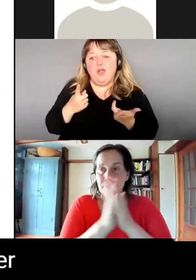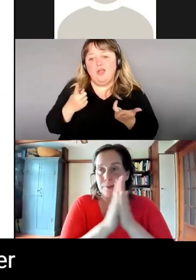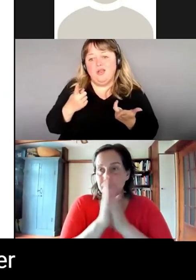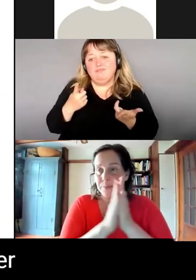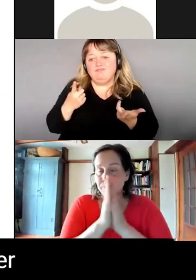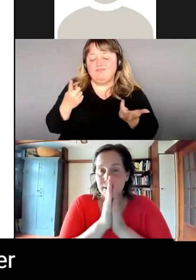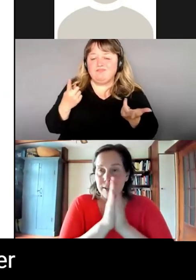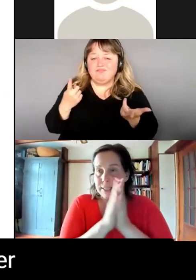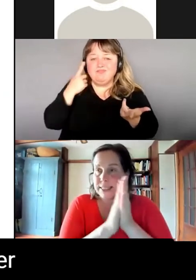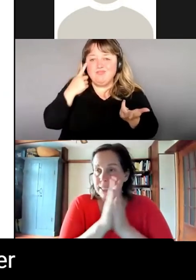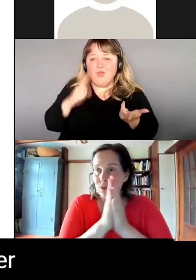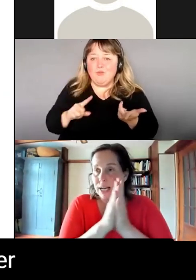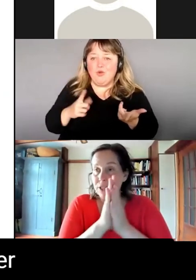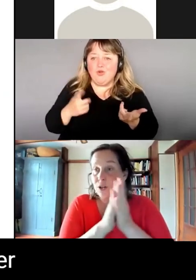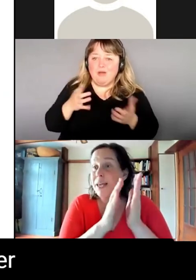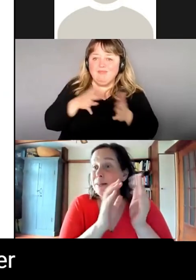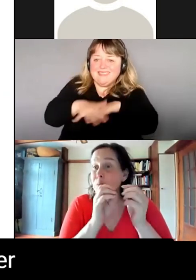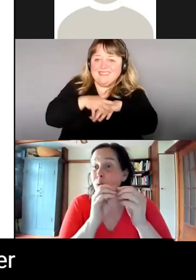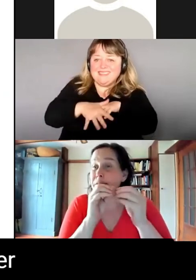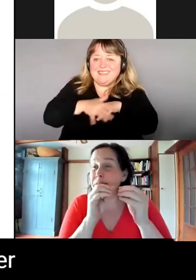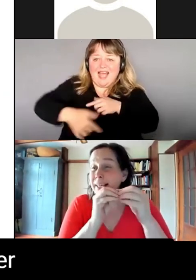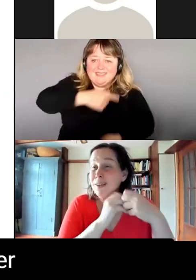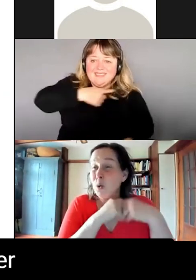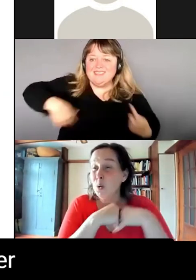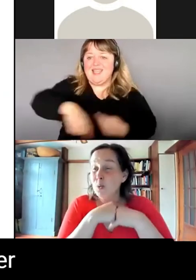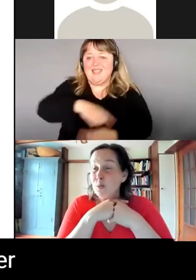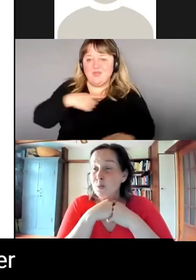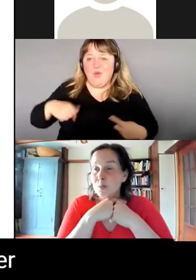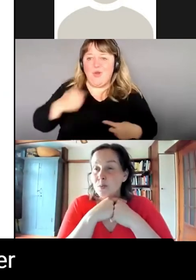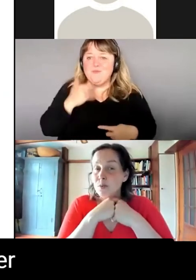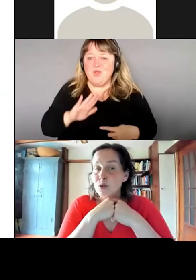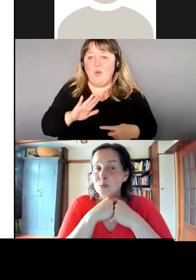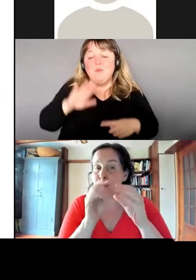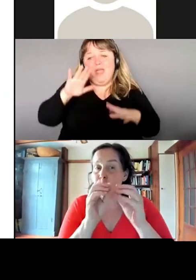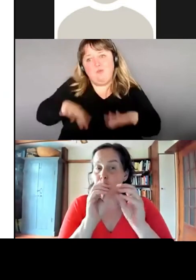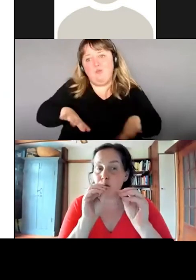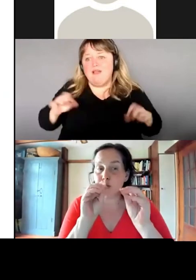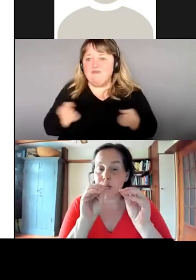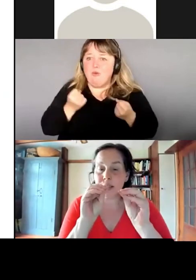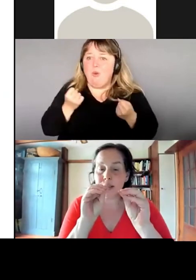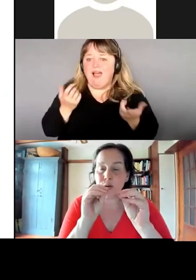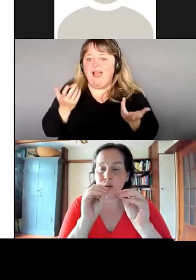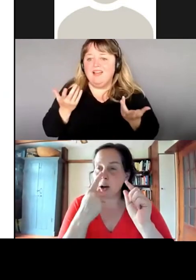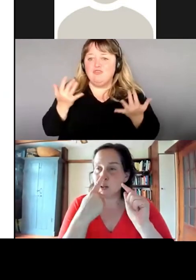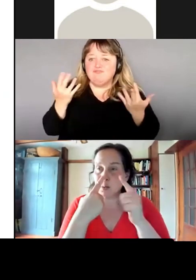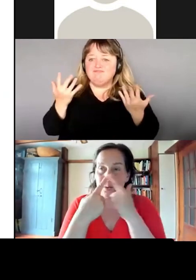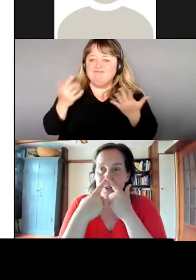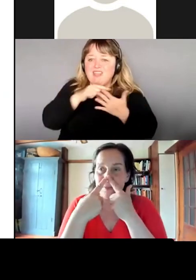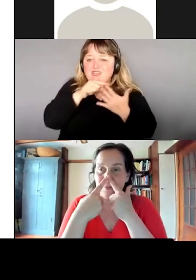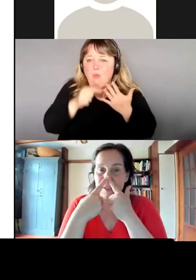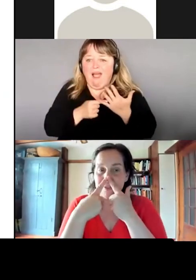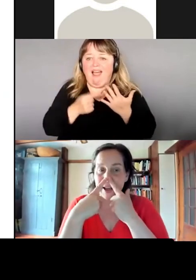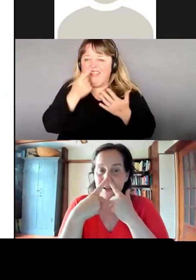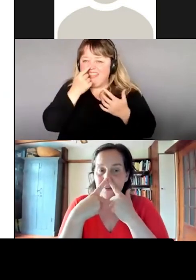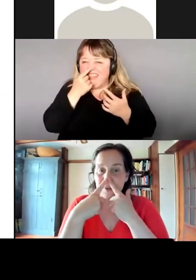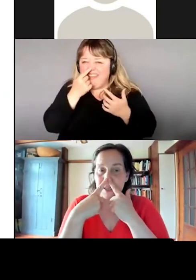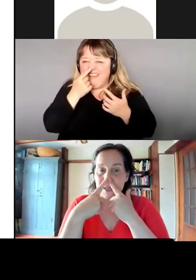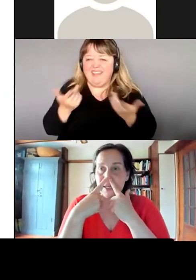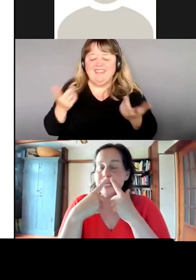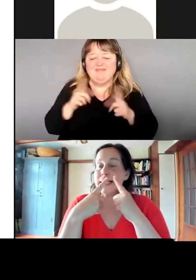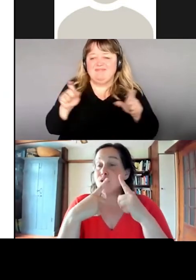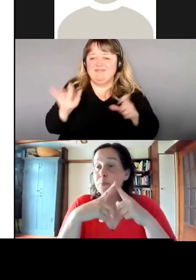cette circulation puis être moins frileux. du bout des doigts, du bout du nez, l'hiver.